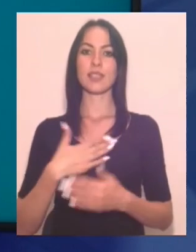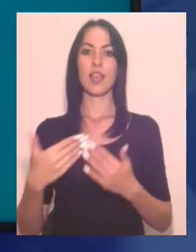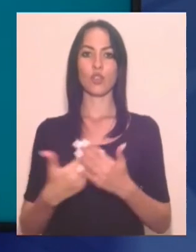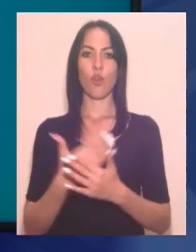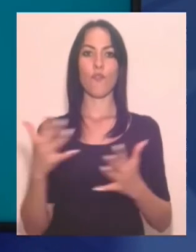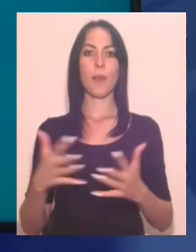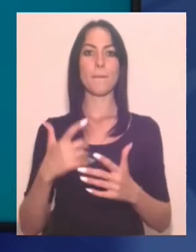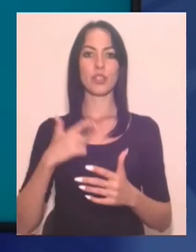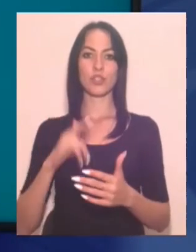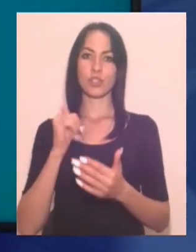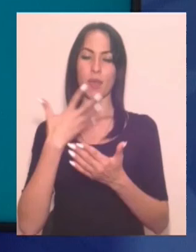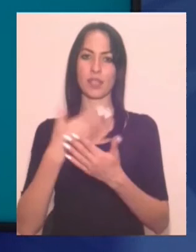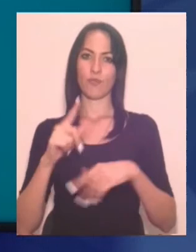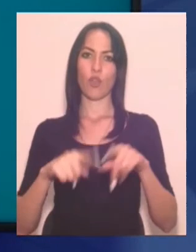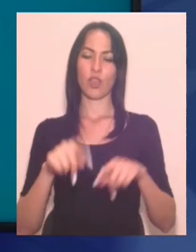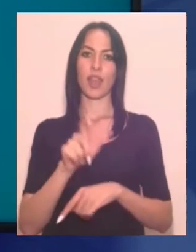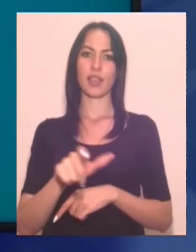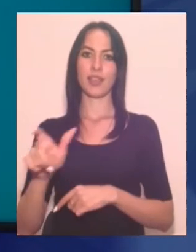Бережіть себе та своїх рідних.